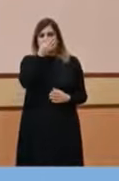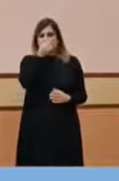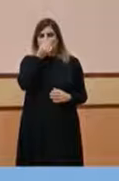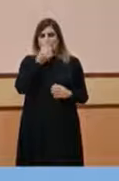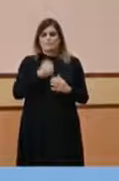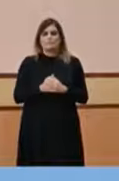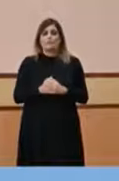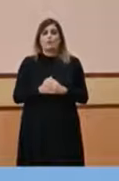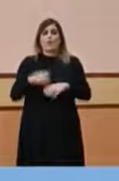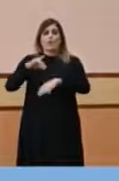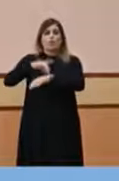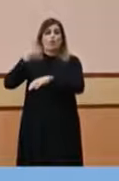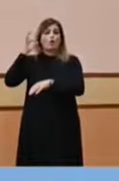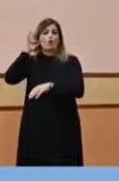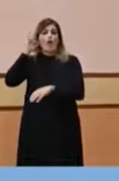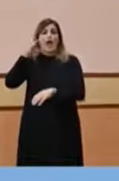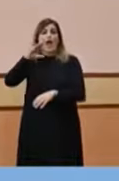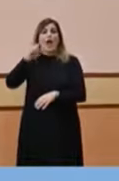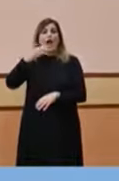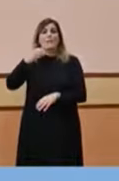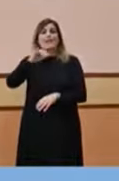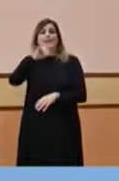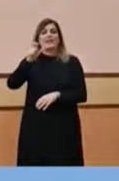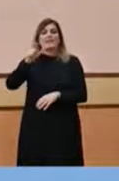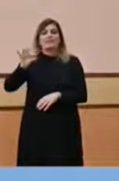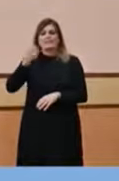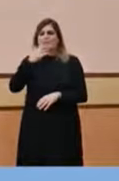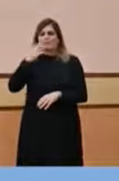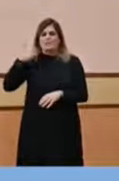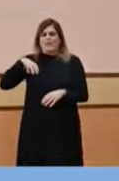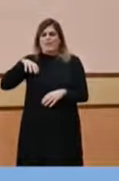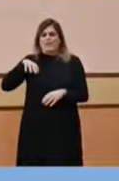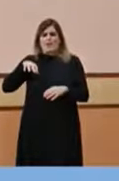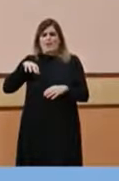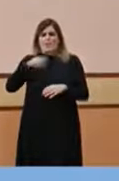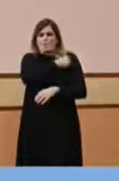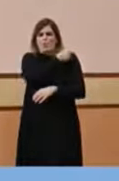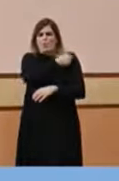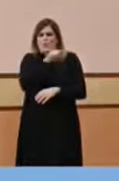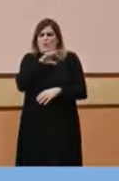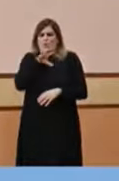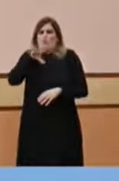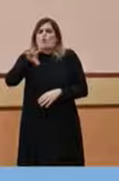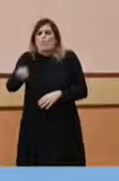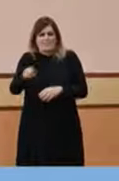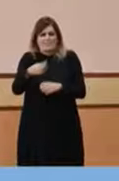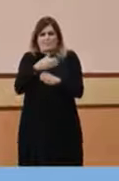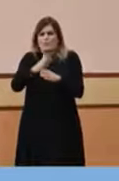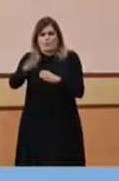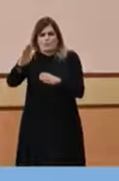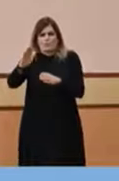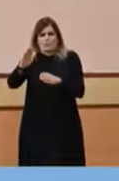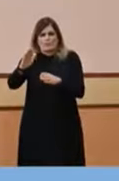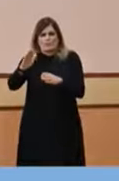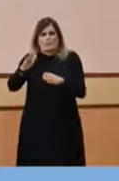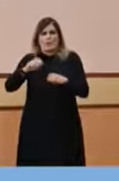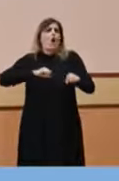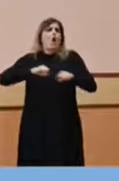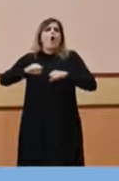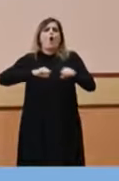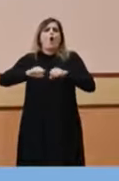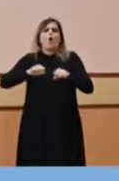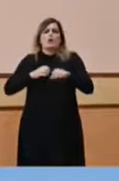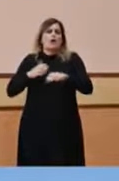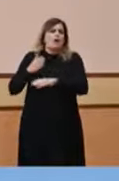doctora Cabezas ha dit que havíem comprat un nombre important de vacunes. Hi ha vacuna per a tothom. No cal córrer el primer